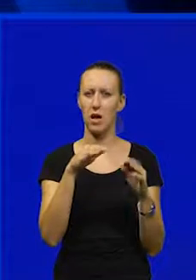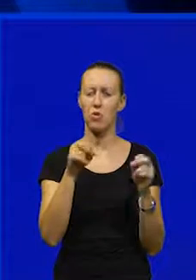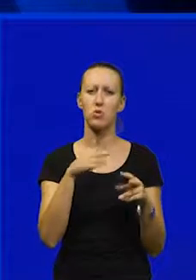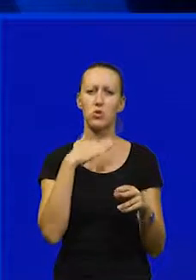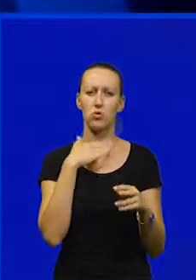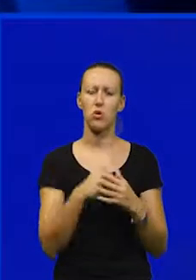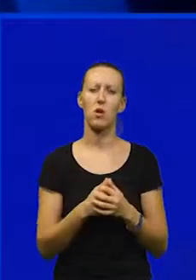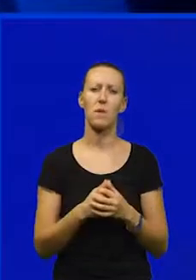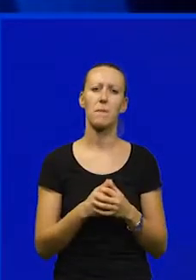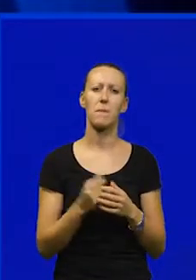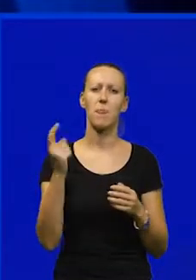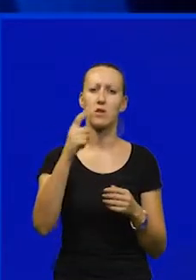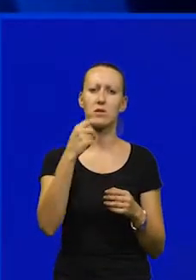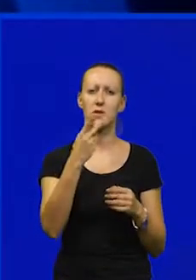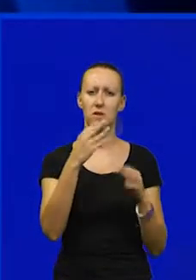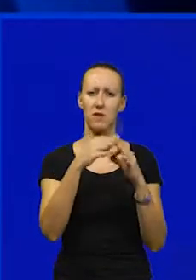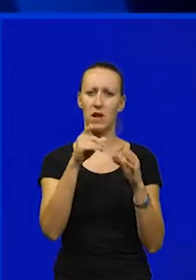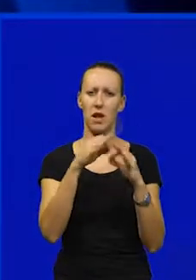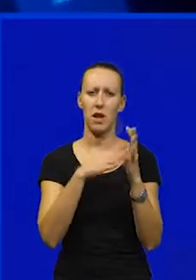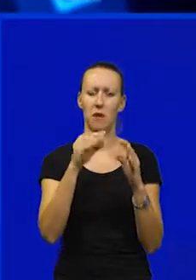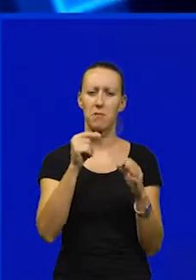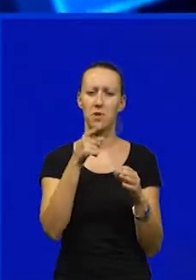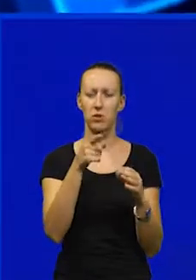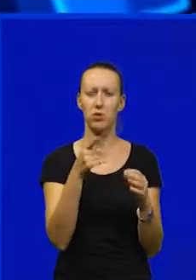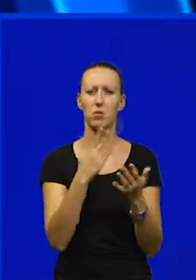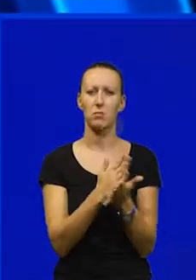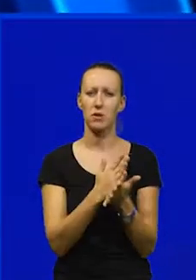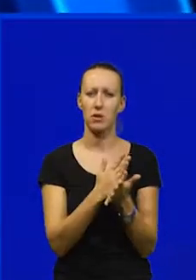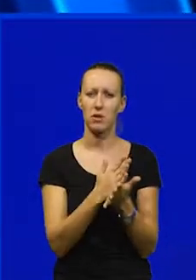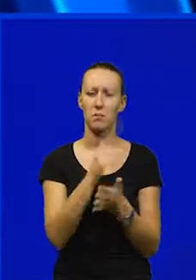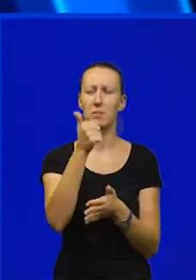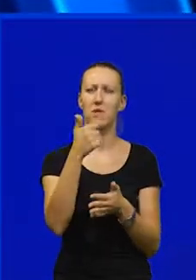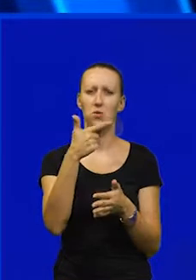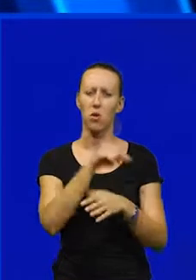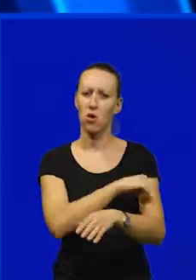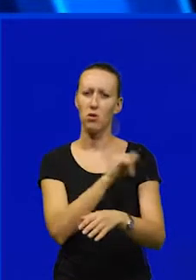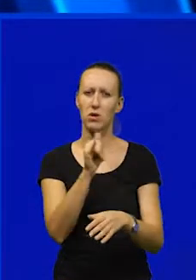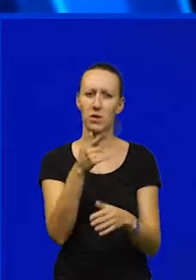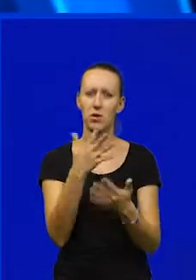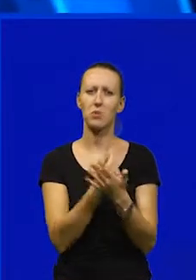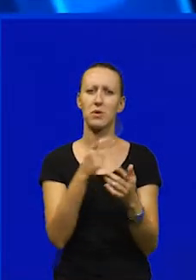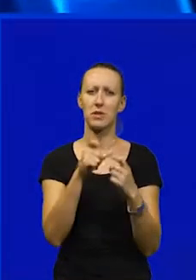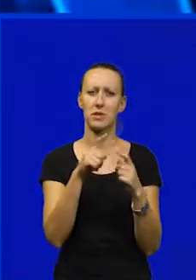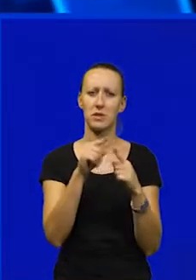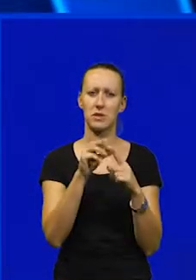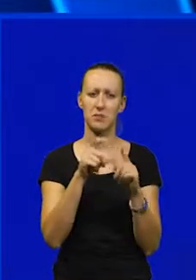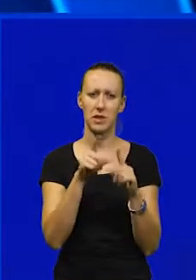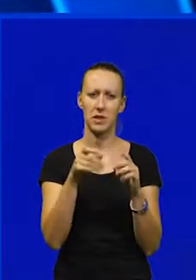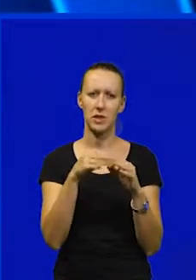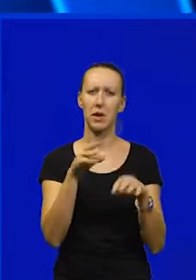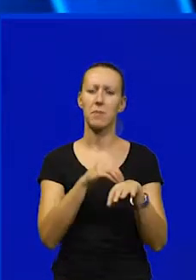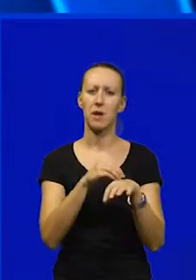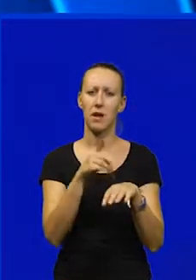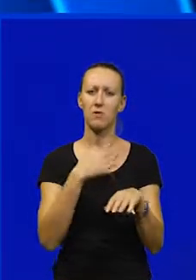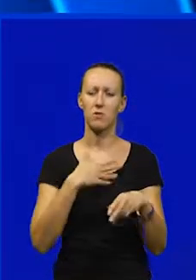Ništa došli su bilo iz Valamara i to je, ja mislim, bilo prveno drugo godina da se dobija stipendija. Prijavio sam,